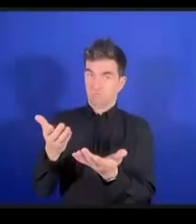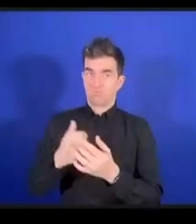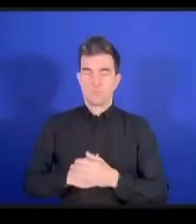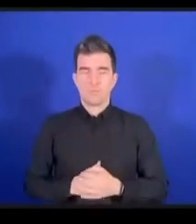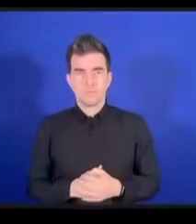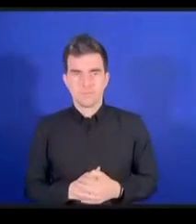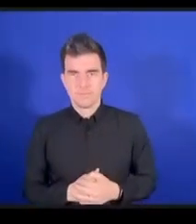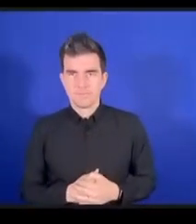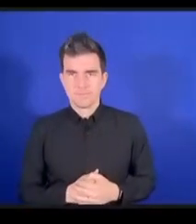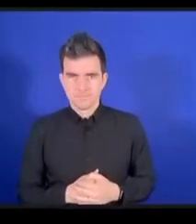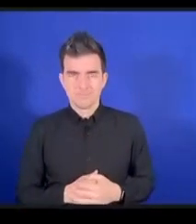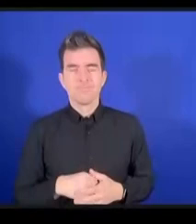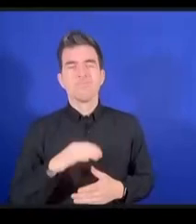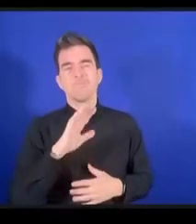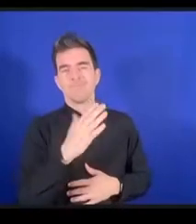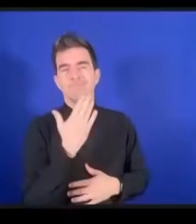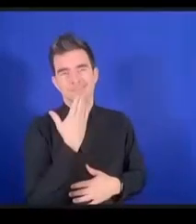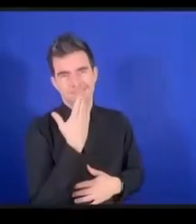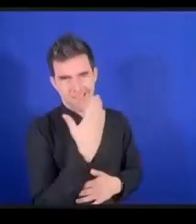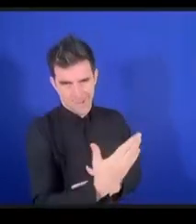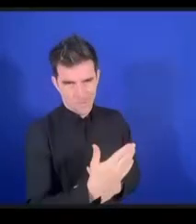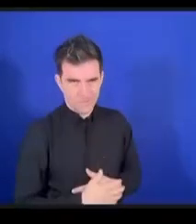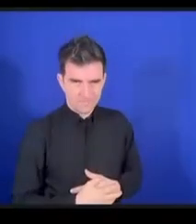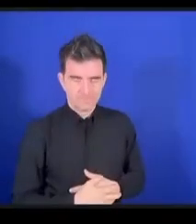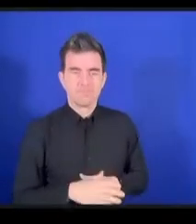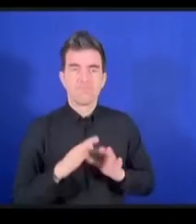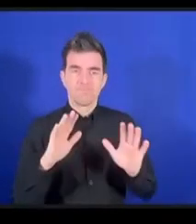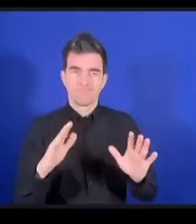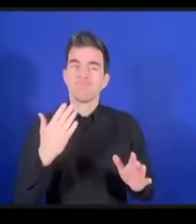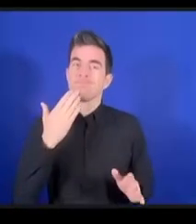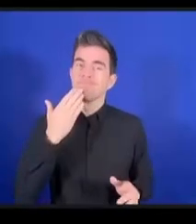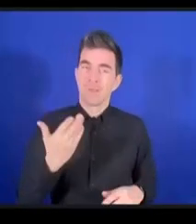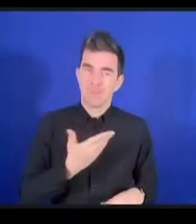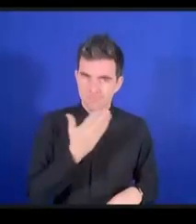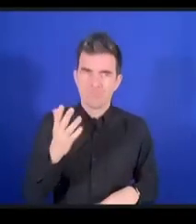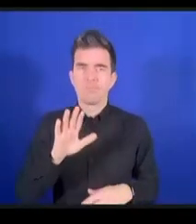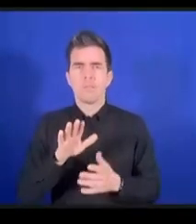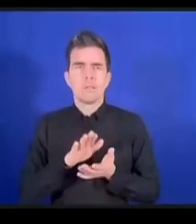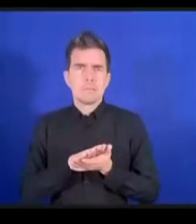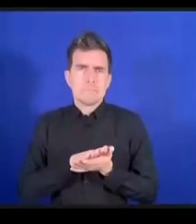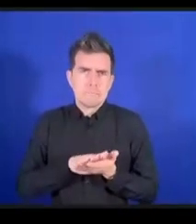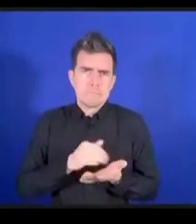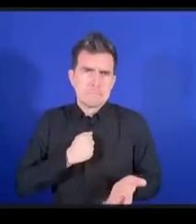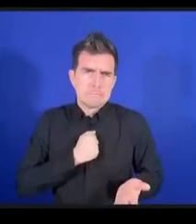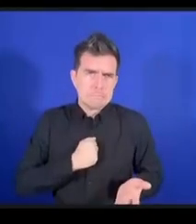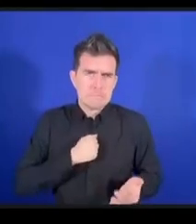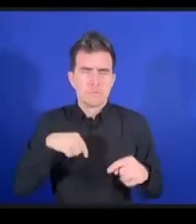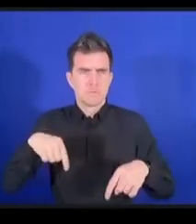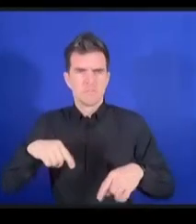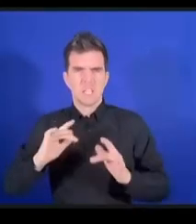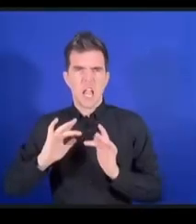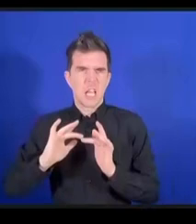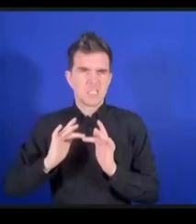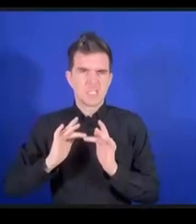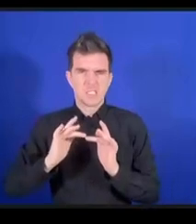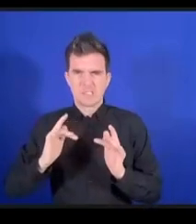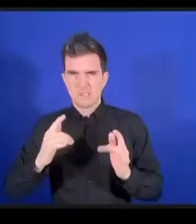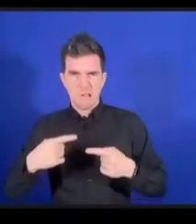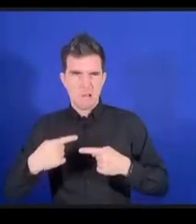Bonjour à tous. Je suis désolée, j'ai des difficultés à me connecter. Mon